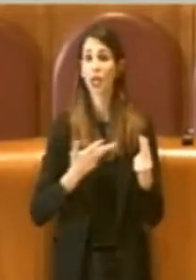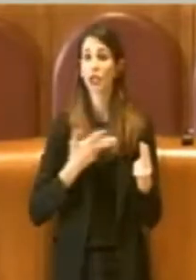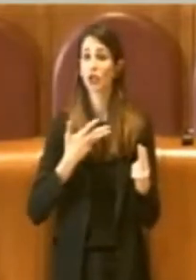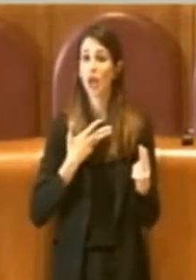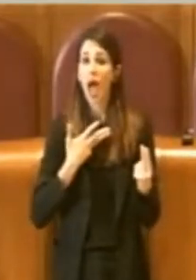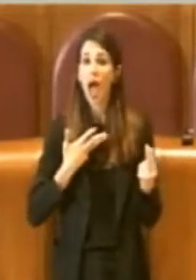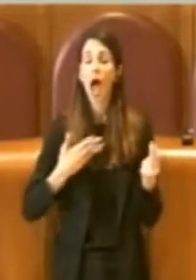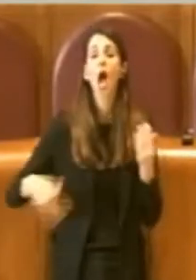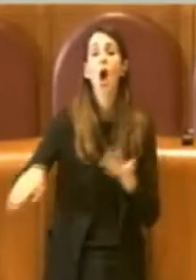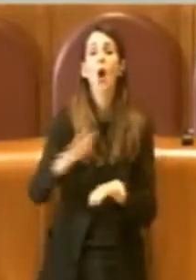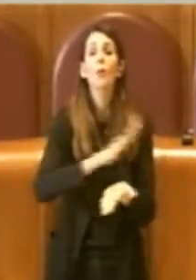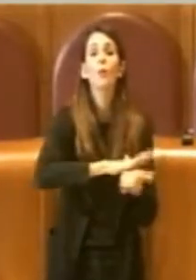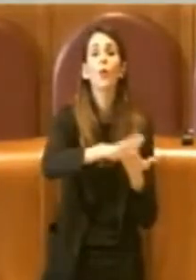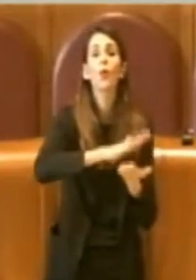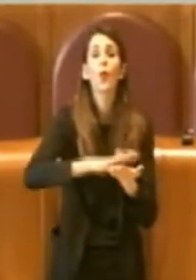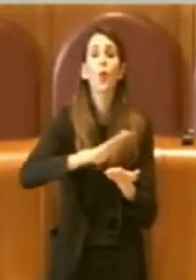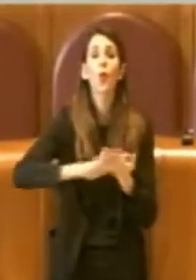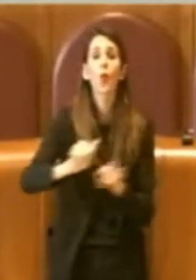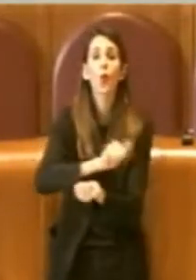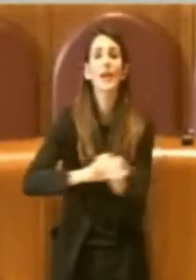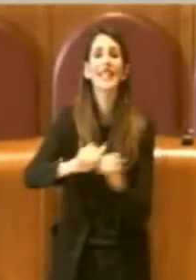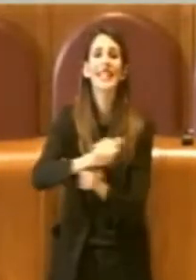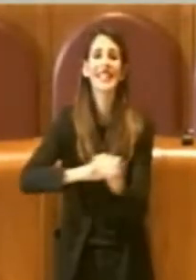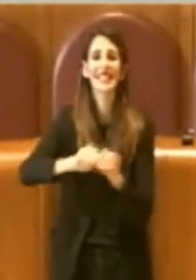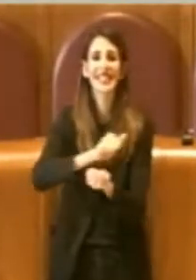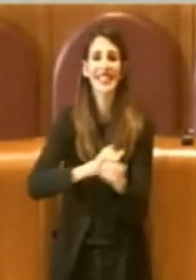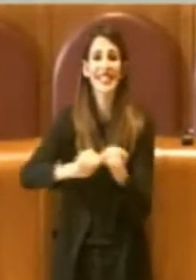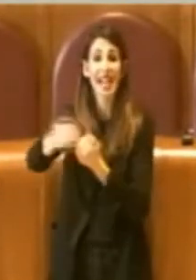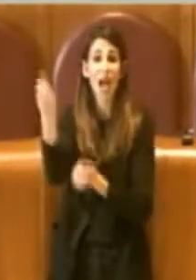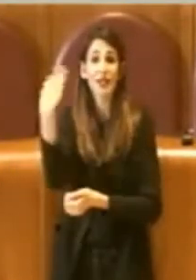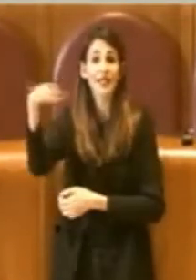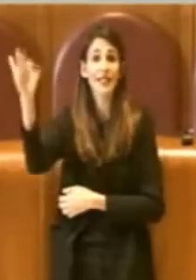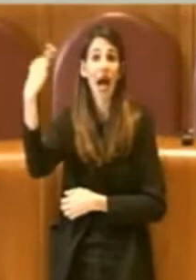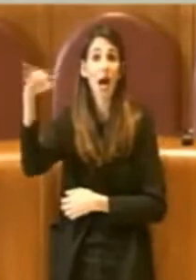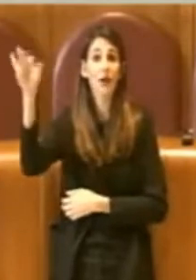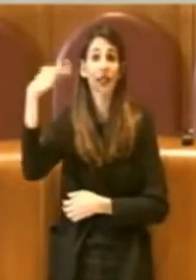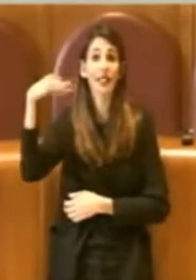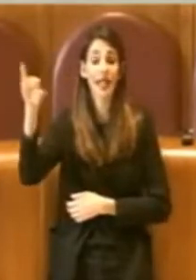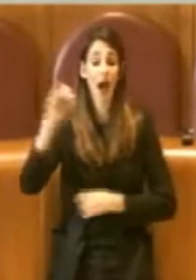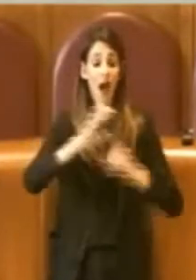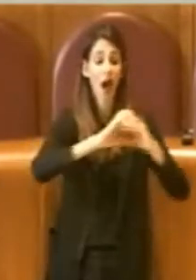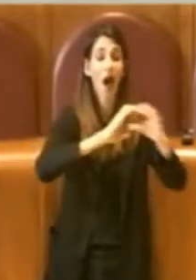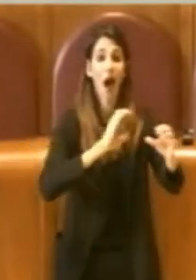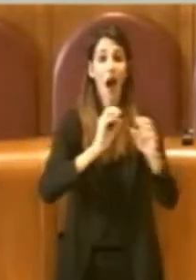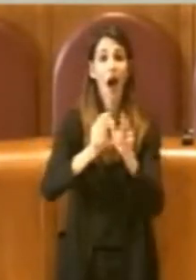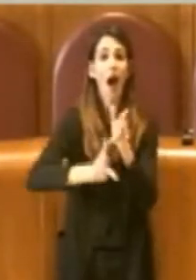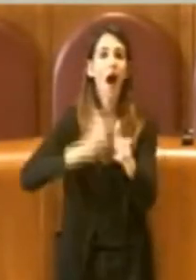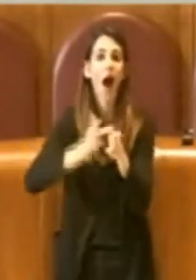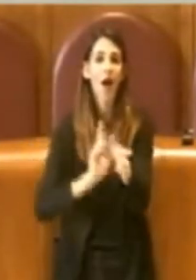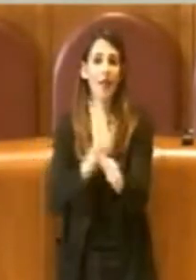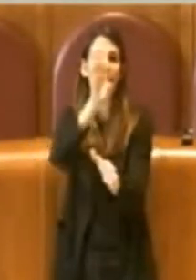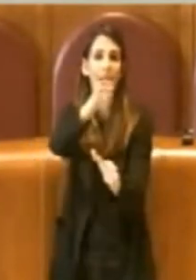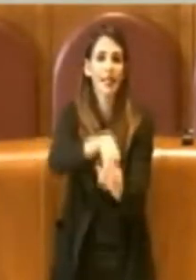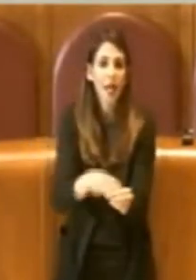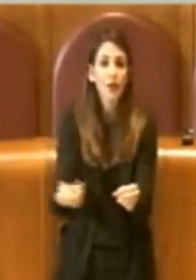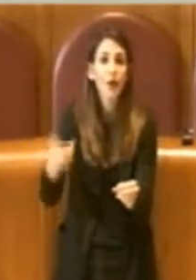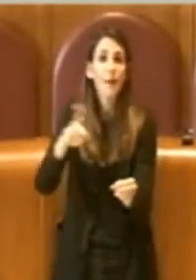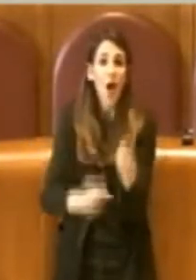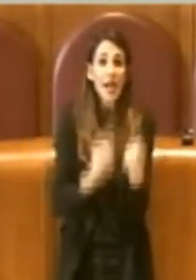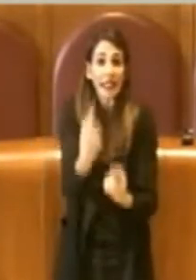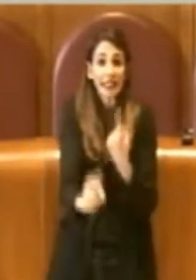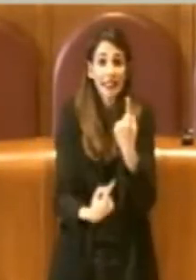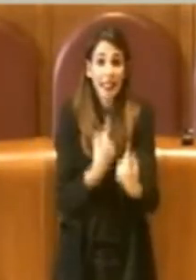straordinarie all'interno dei mezzi ATAC perché la situazione